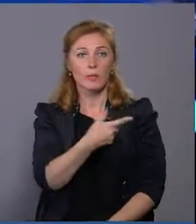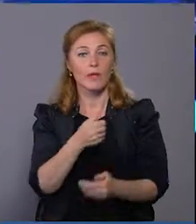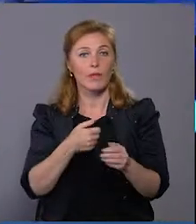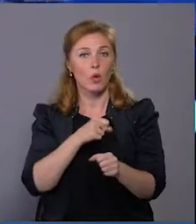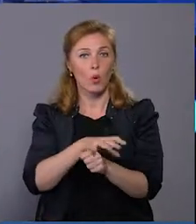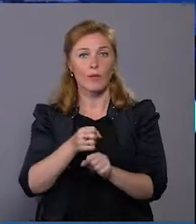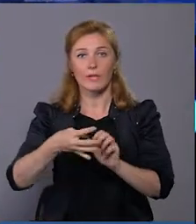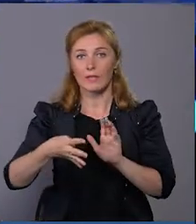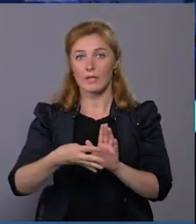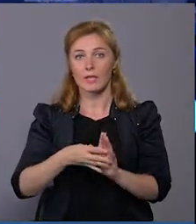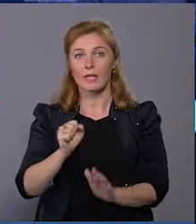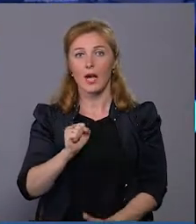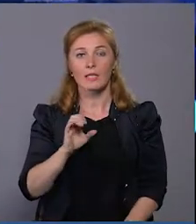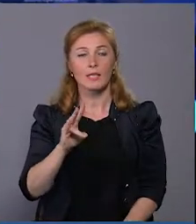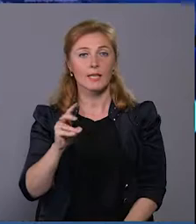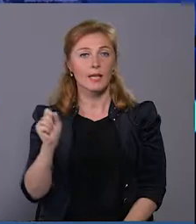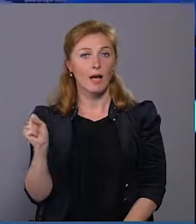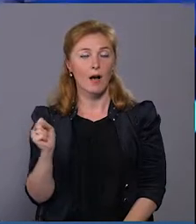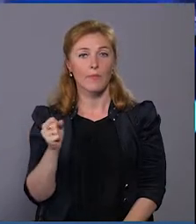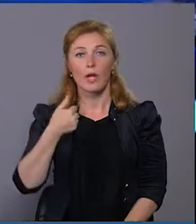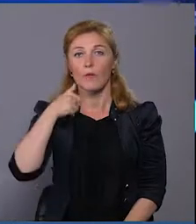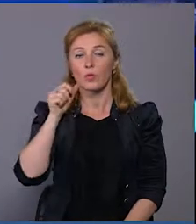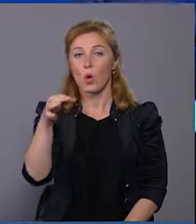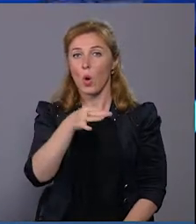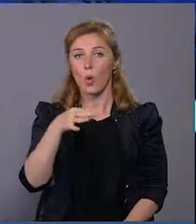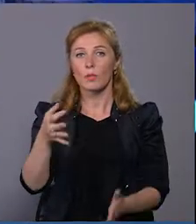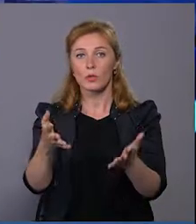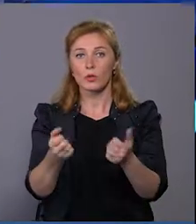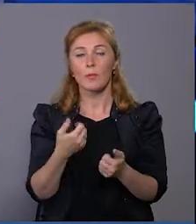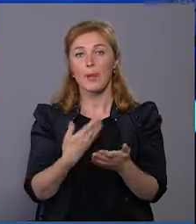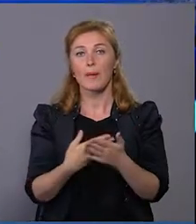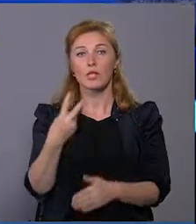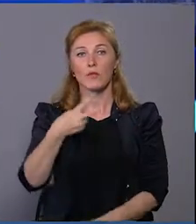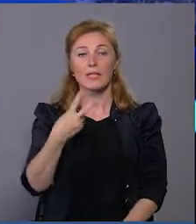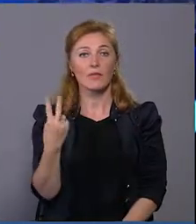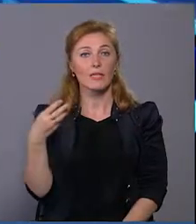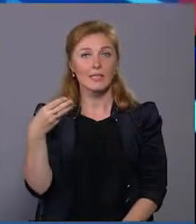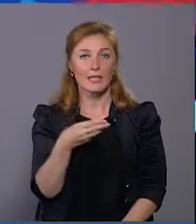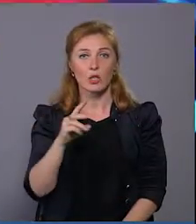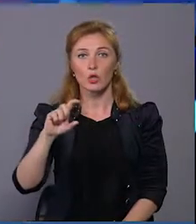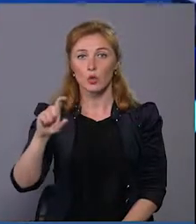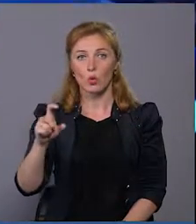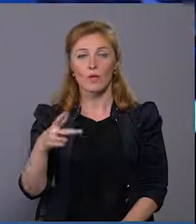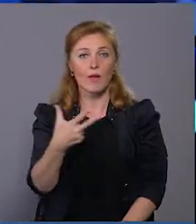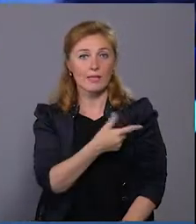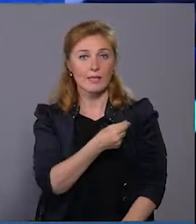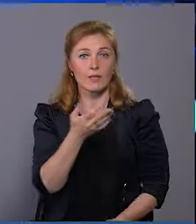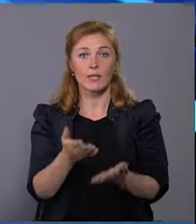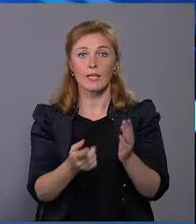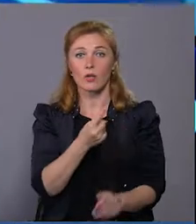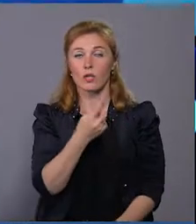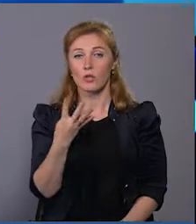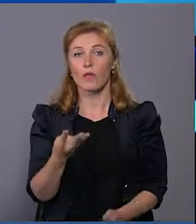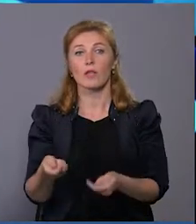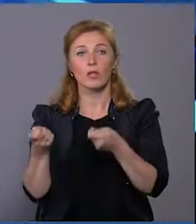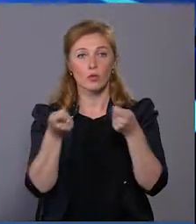препаратом Астразенека. Вчора область отримала майже 22 тисячі доз вакцини, з яких чверть доставили